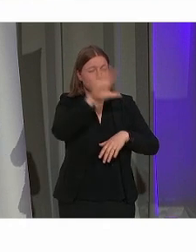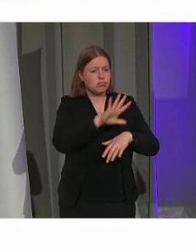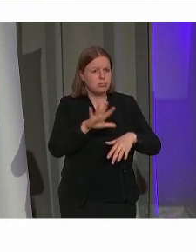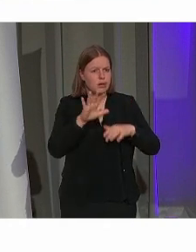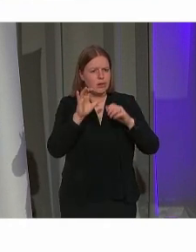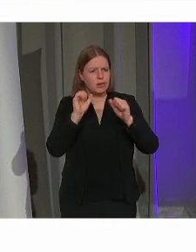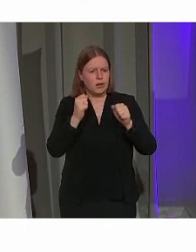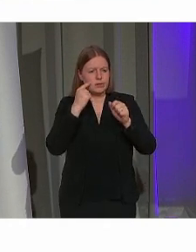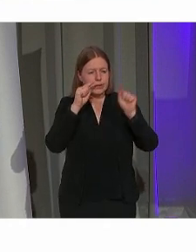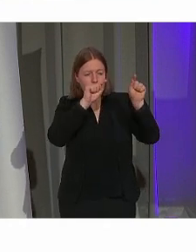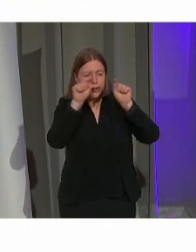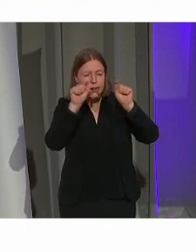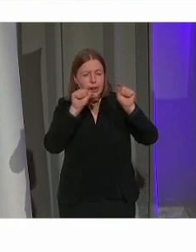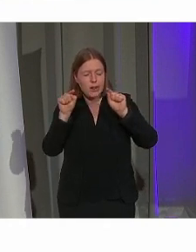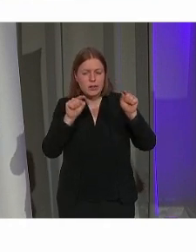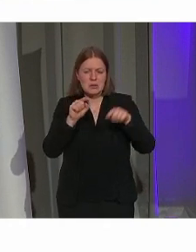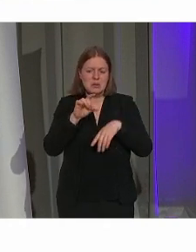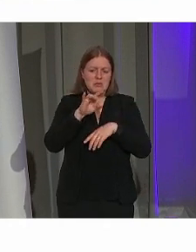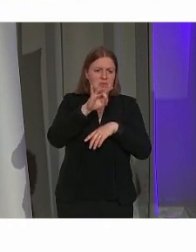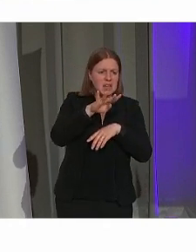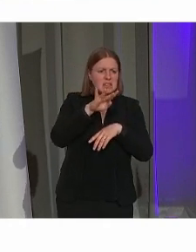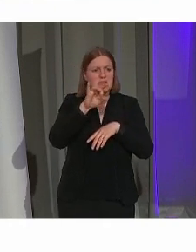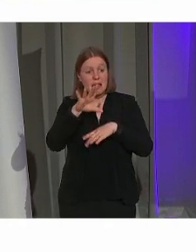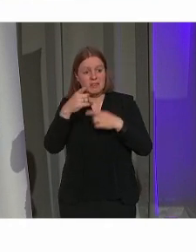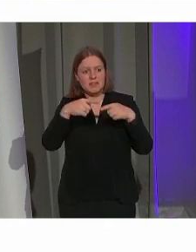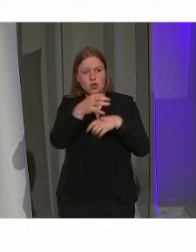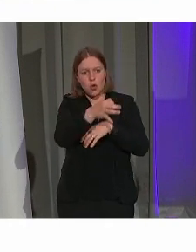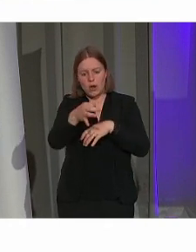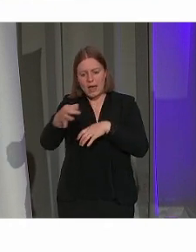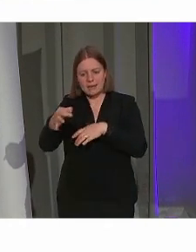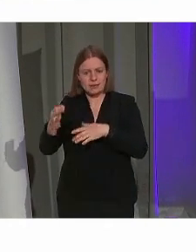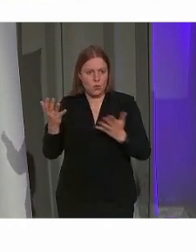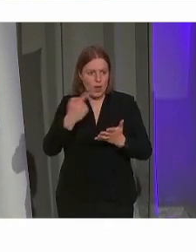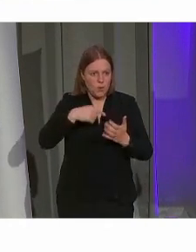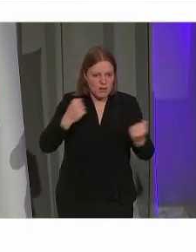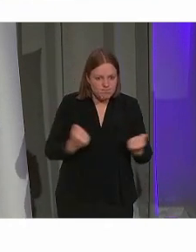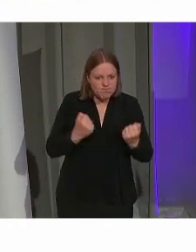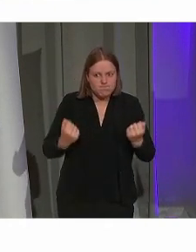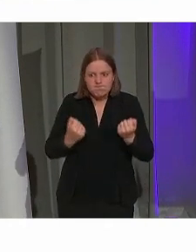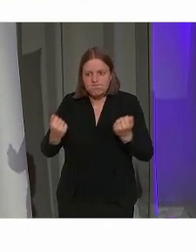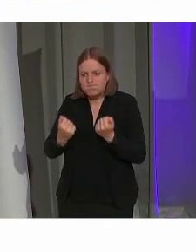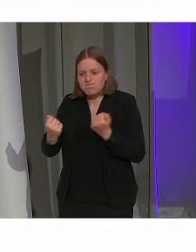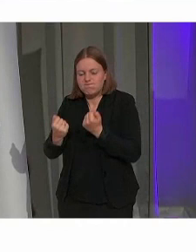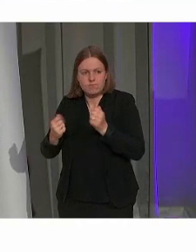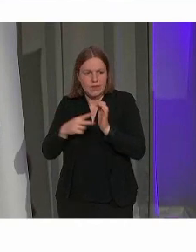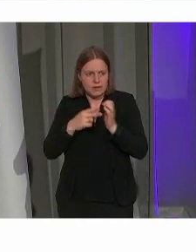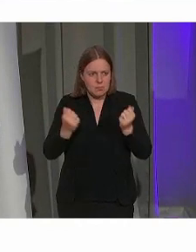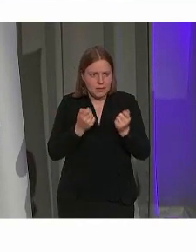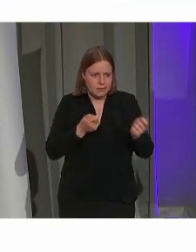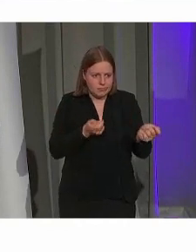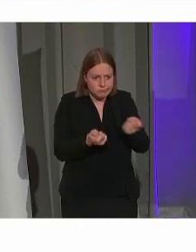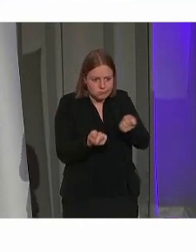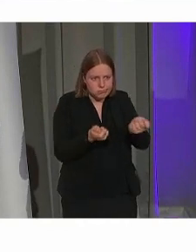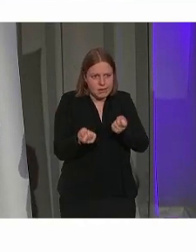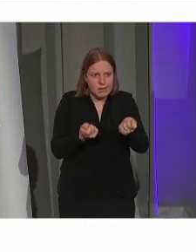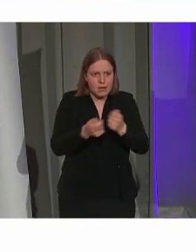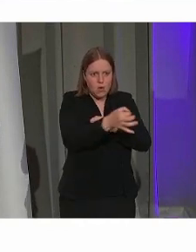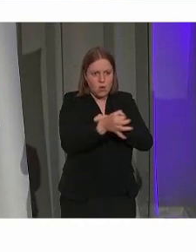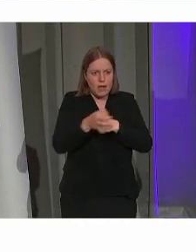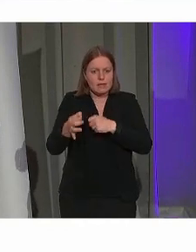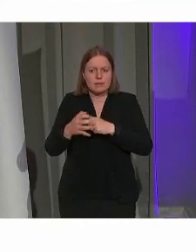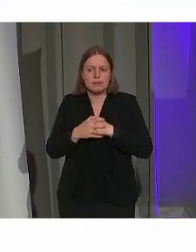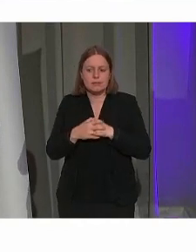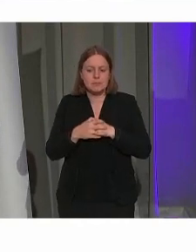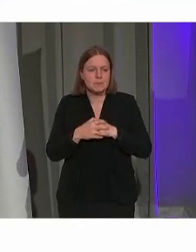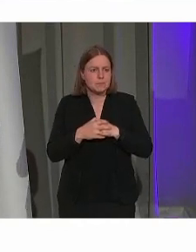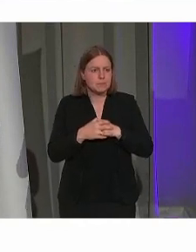daarop aangegeven de veertien, vijftien locaties waarop wij momenteel actief zijn. Die we momenteel effectief in beheren. We laten ons daarbij een